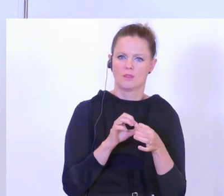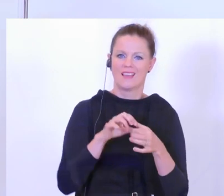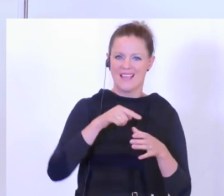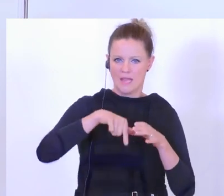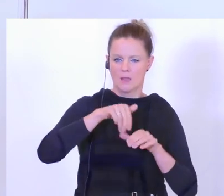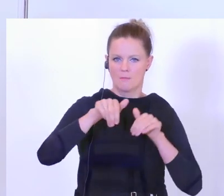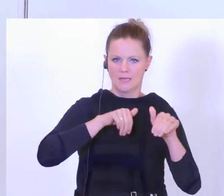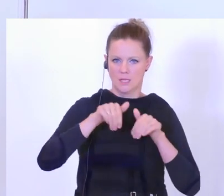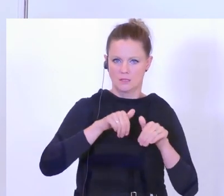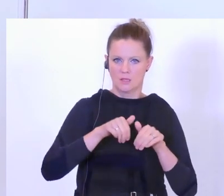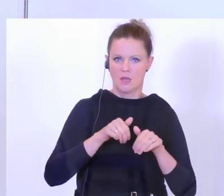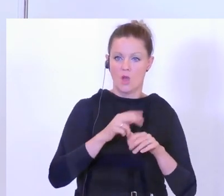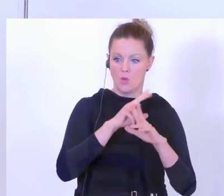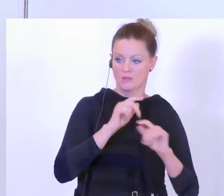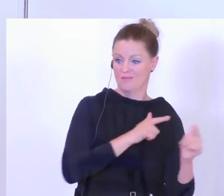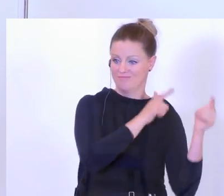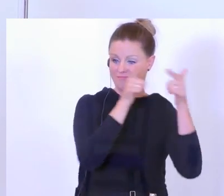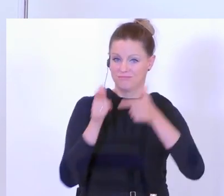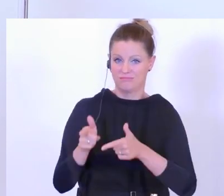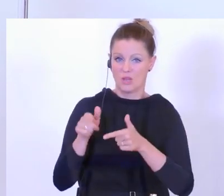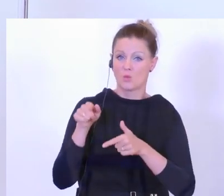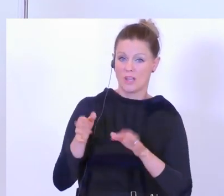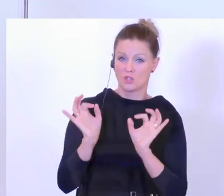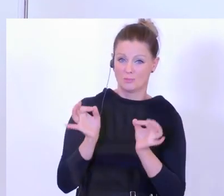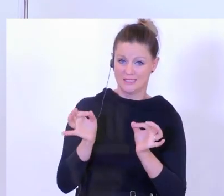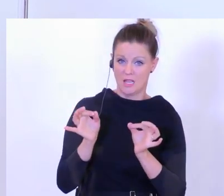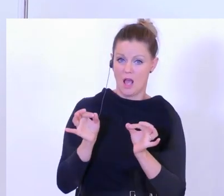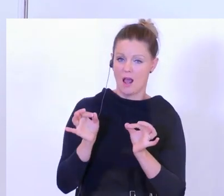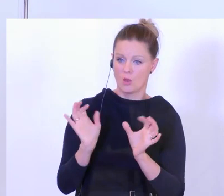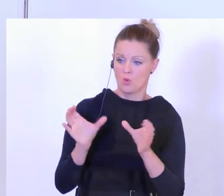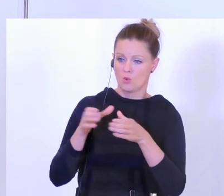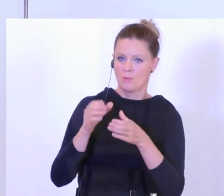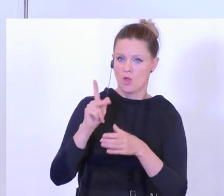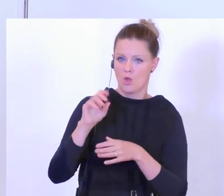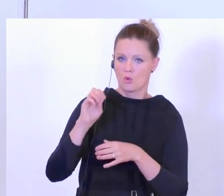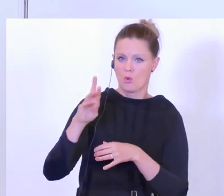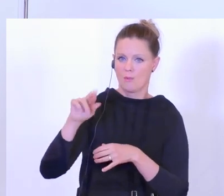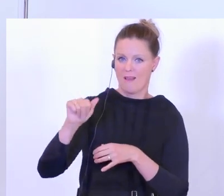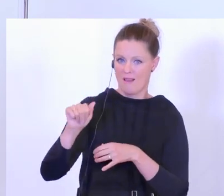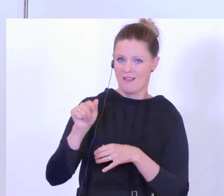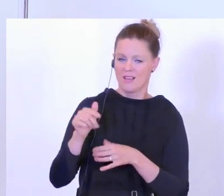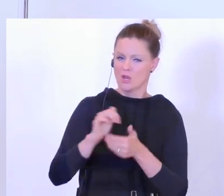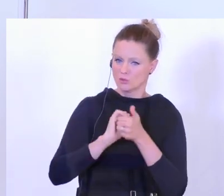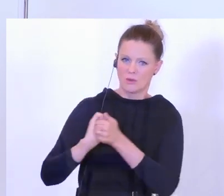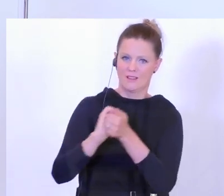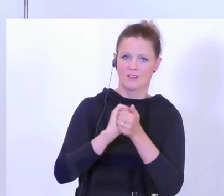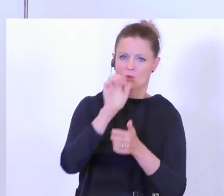vor Ort geholfen, an der Grenze direkt mit einer Spezialeinheit der Cobra, um hier auch die Solidarität, die Europäische, den Griechen zu